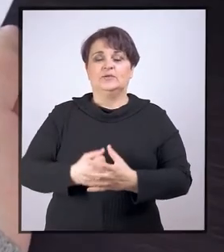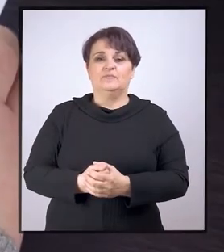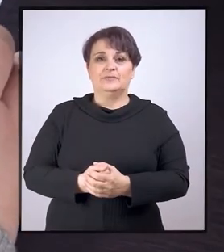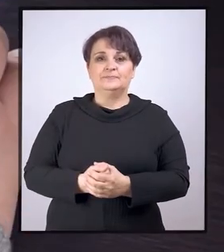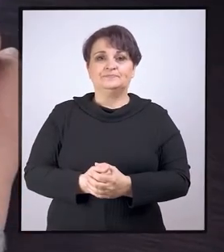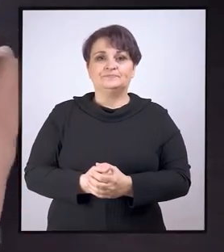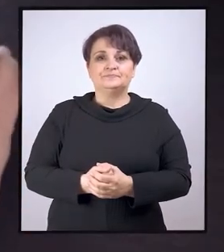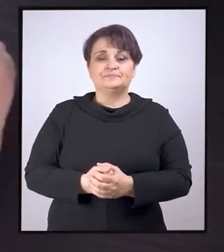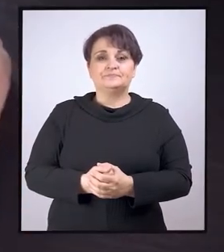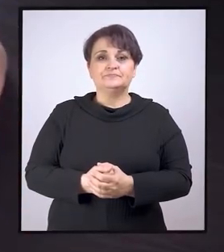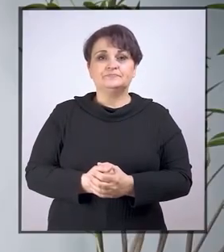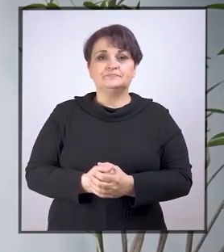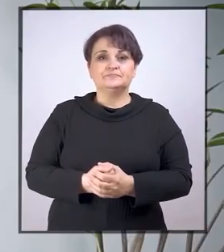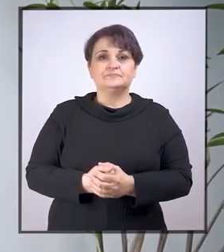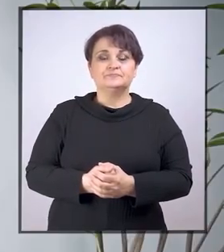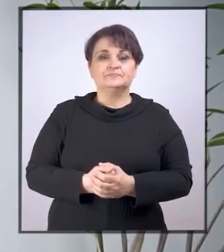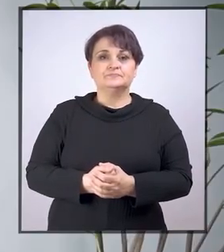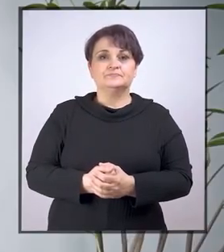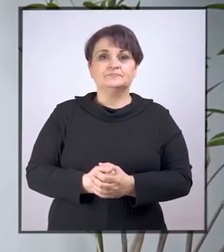Hercegovini.